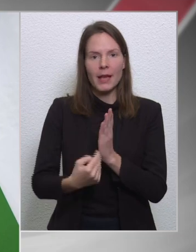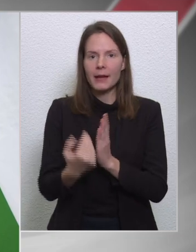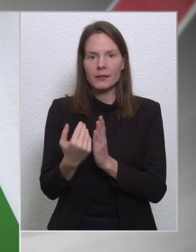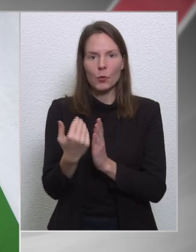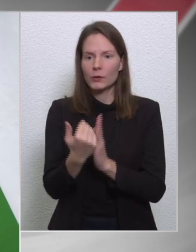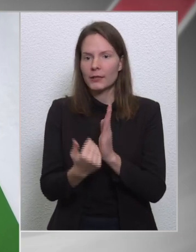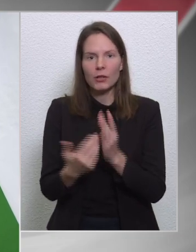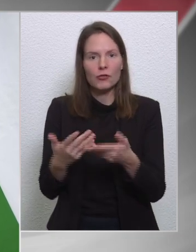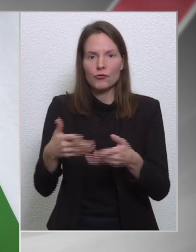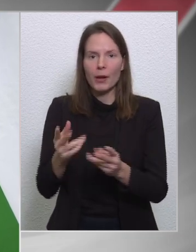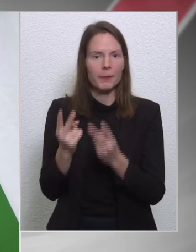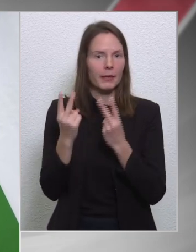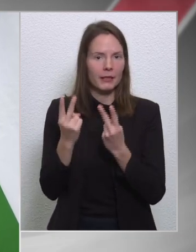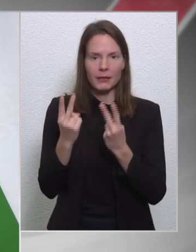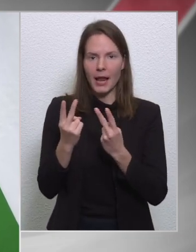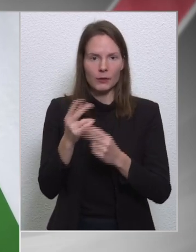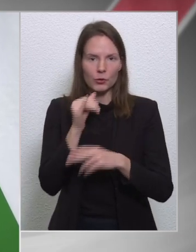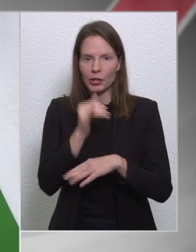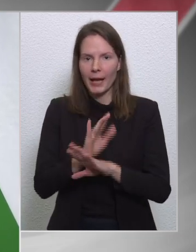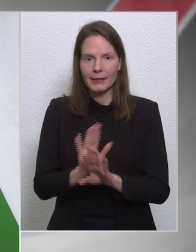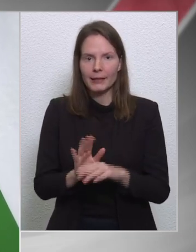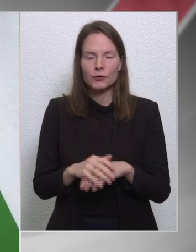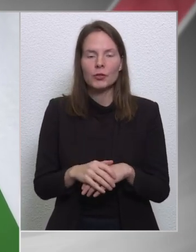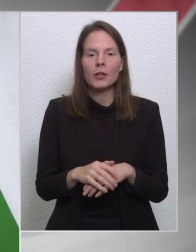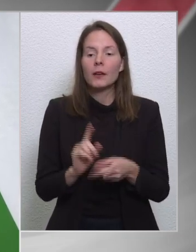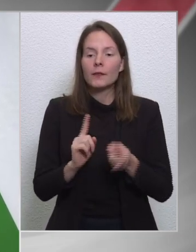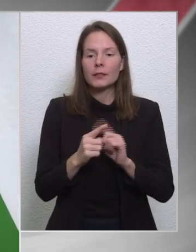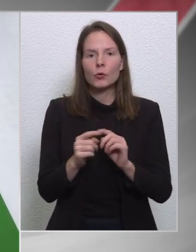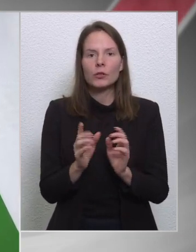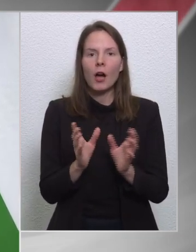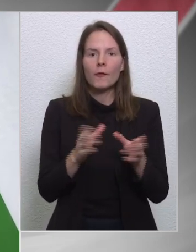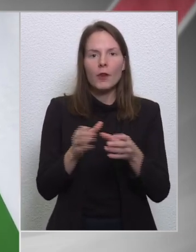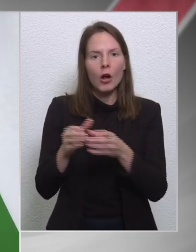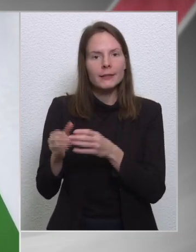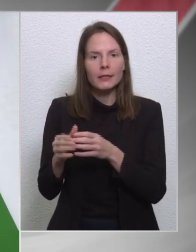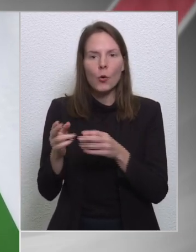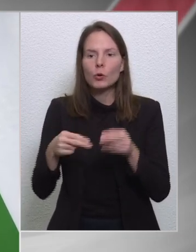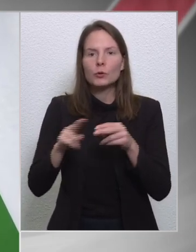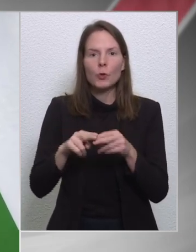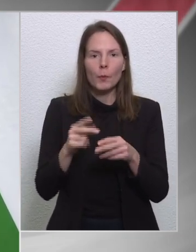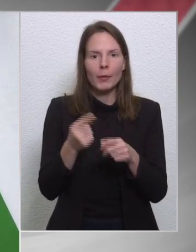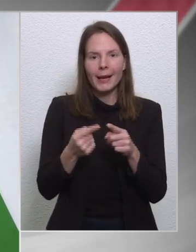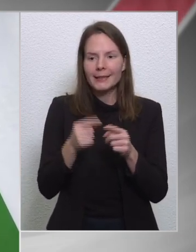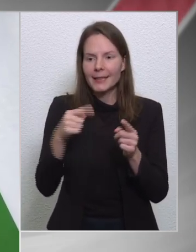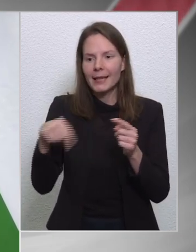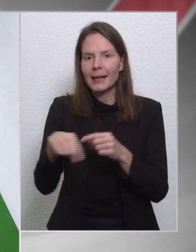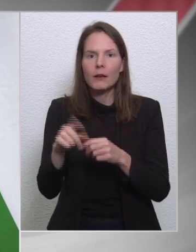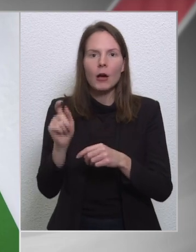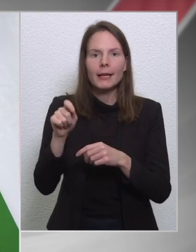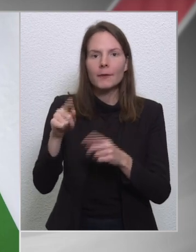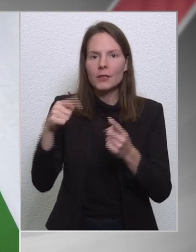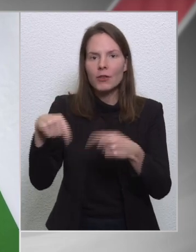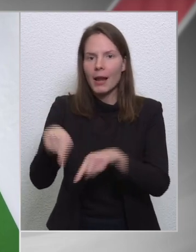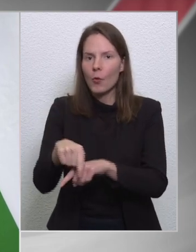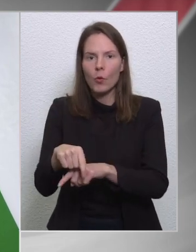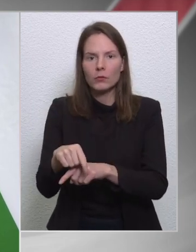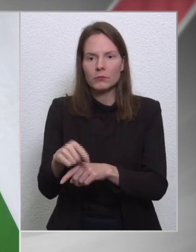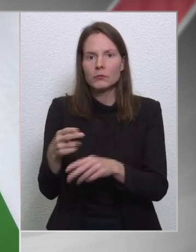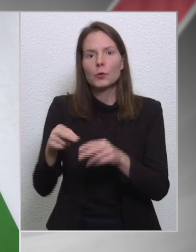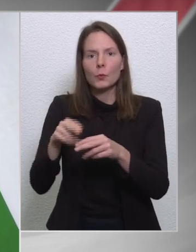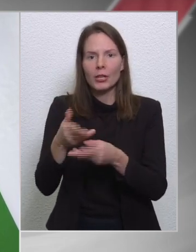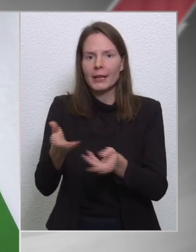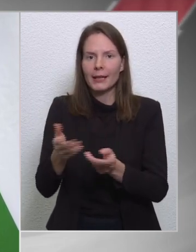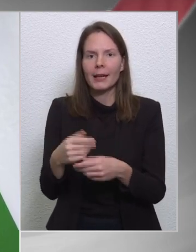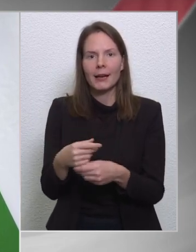jelentősége nincs, ugyanakkor a frakciók jó részénél és a képviselők jelentős részénél nyílt magyar gyűlölet van, amit